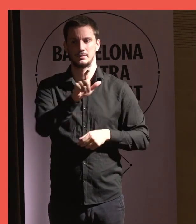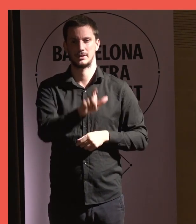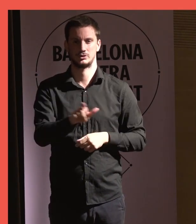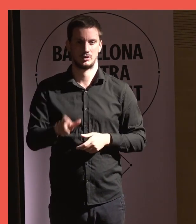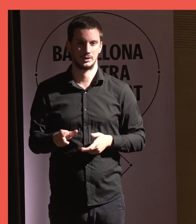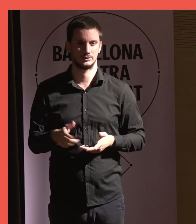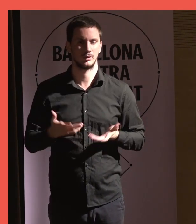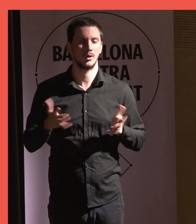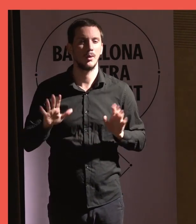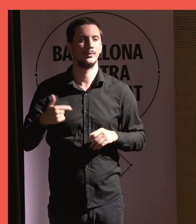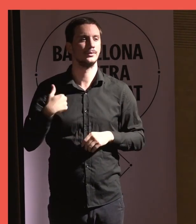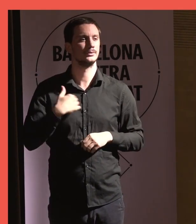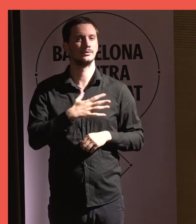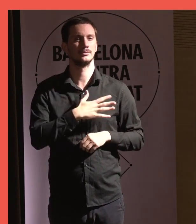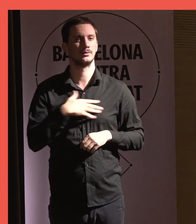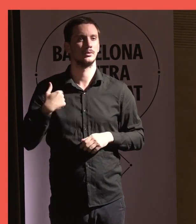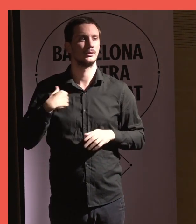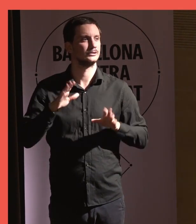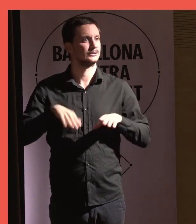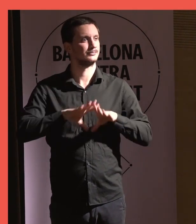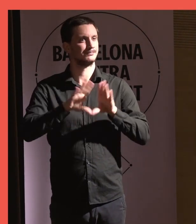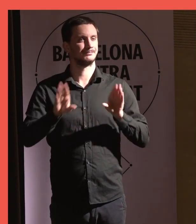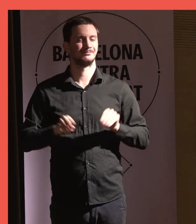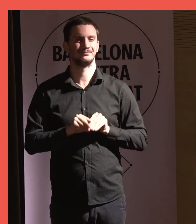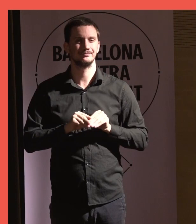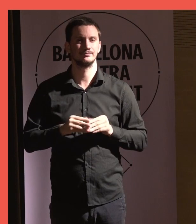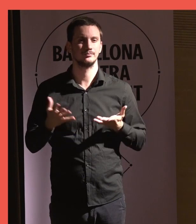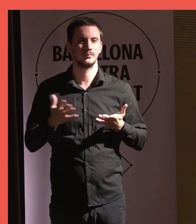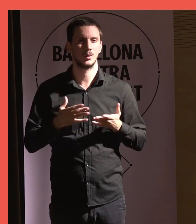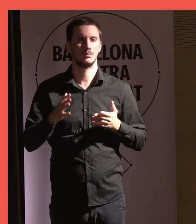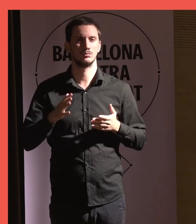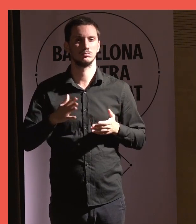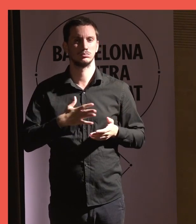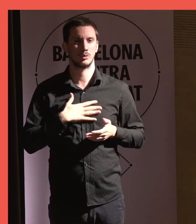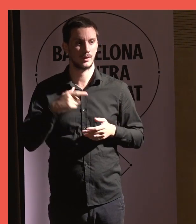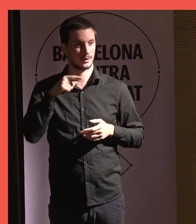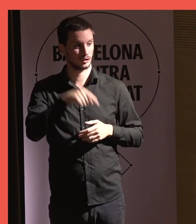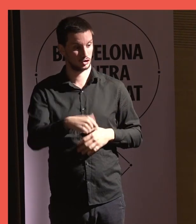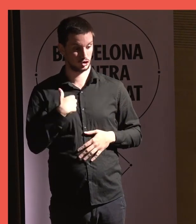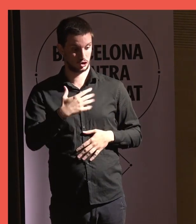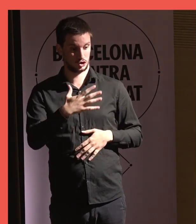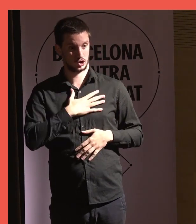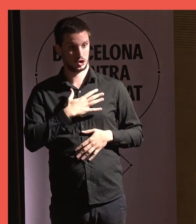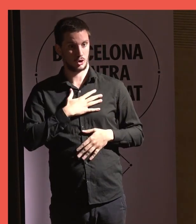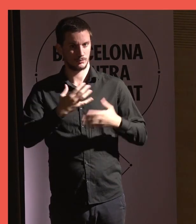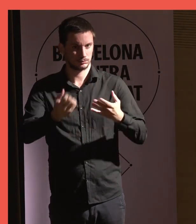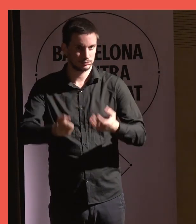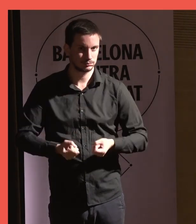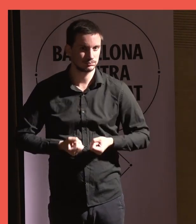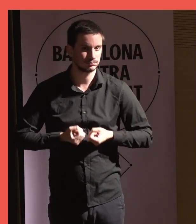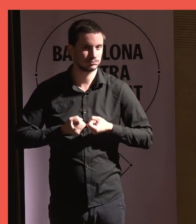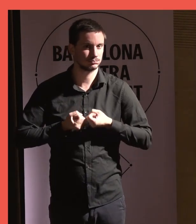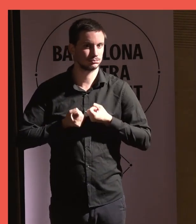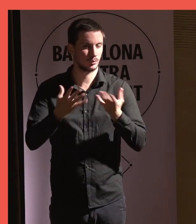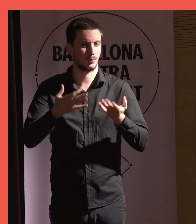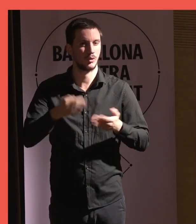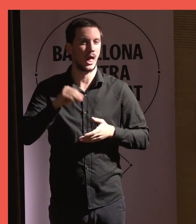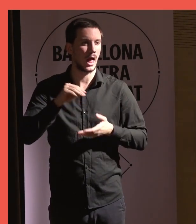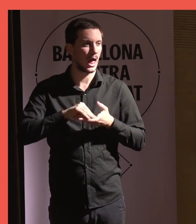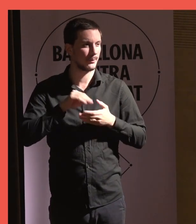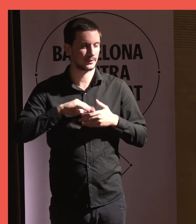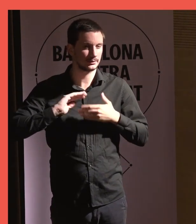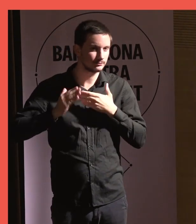manera com podem, en definitiva, doncs, fer eclosionar aquest jo que moltes vegades tenim tancat